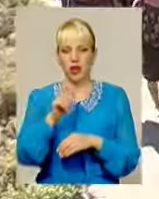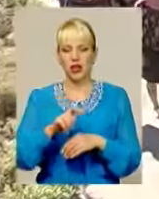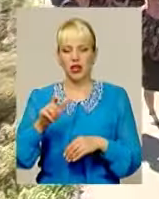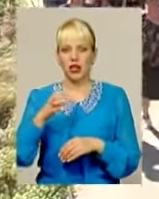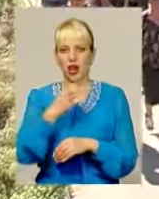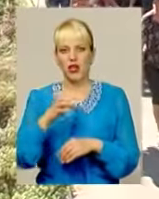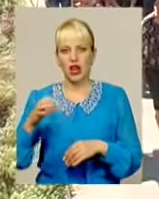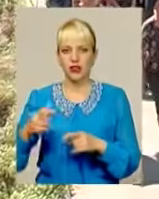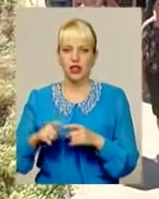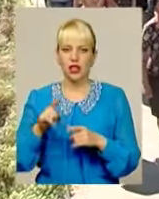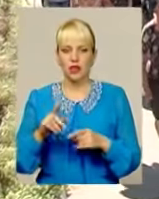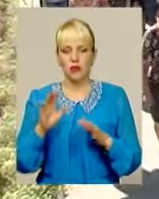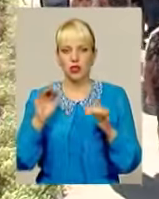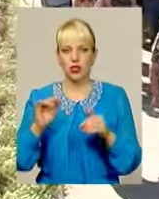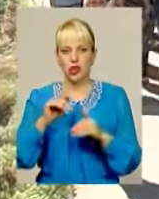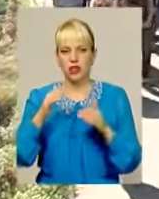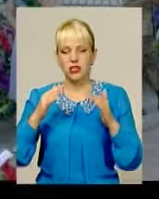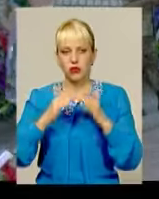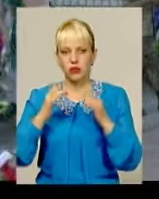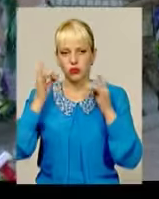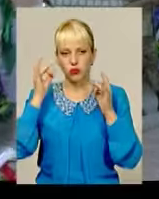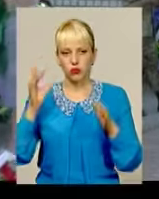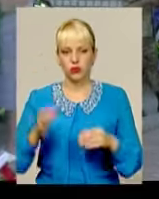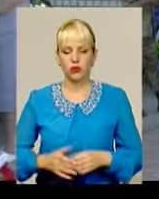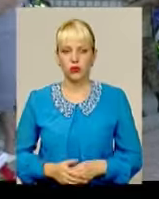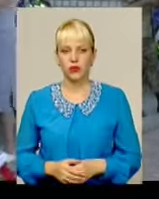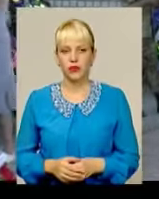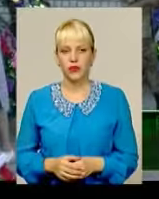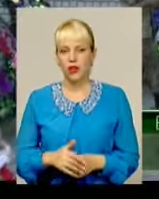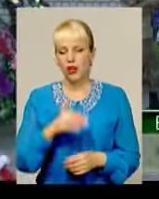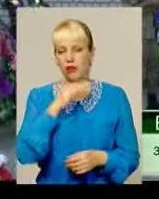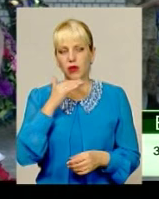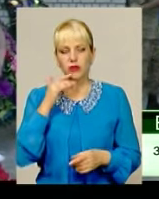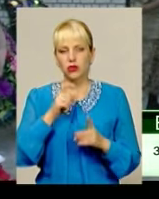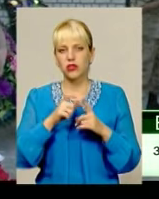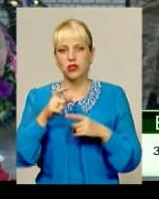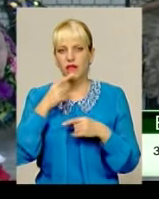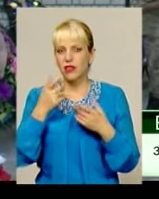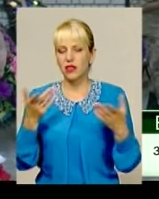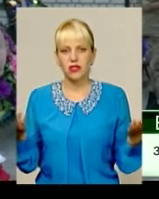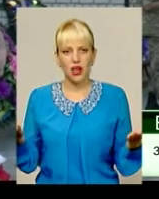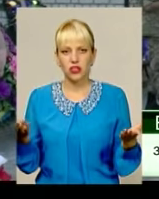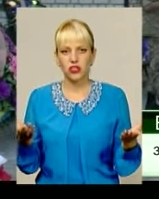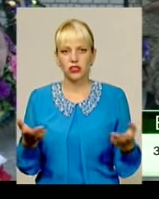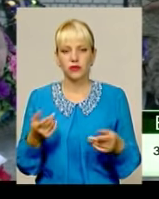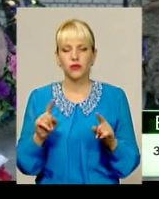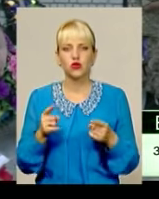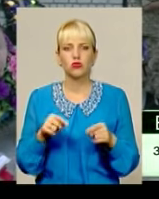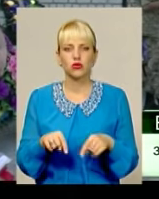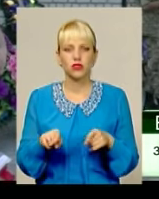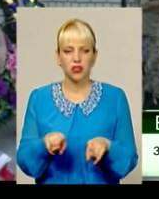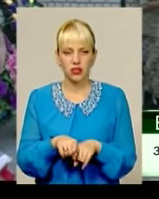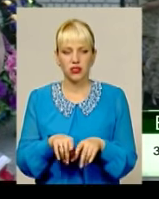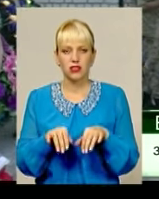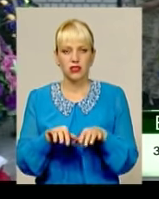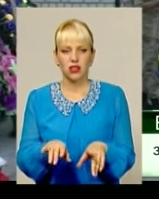військовим у Славутському будинку культури. Тут слов багато не скажеш, тому що тут такий